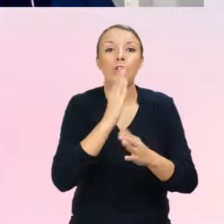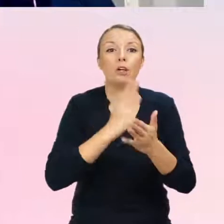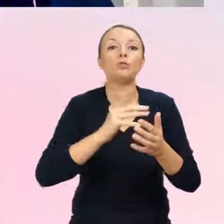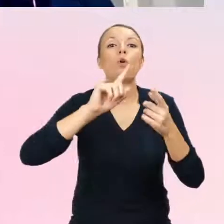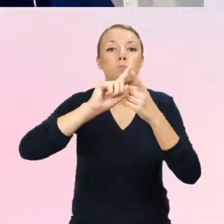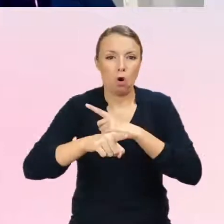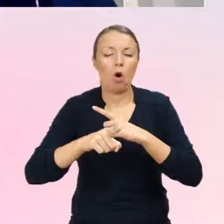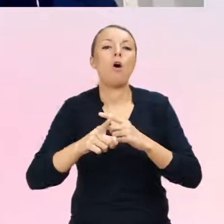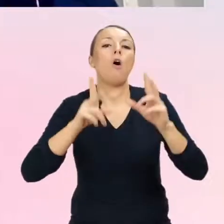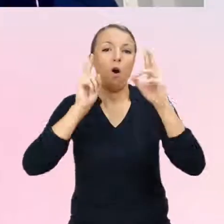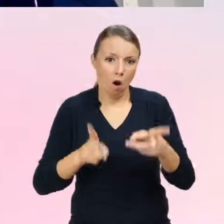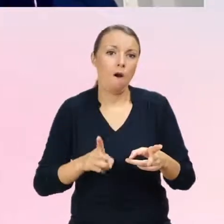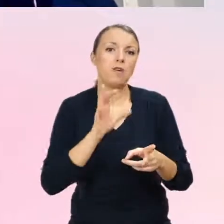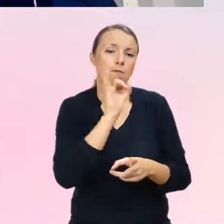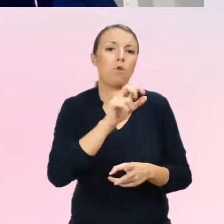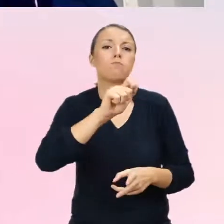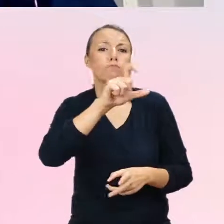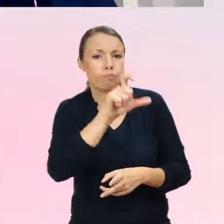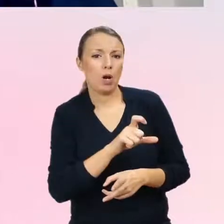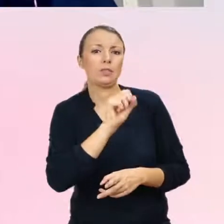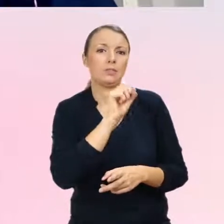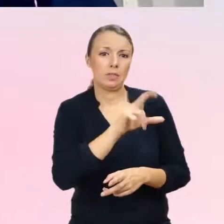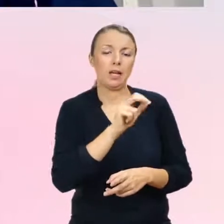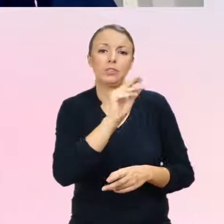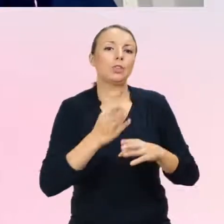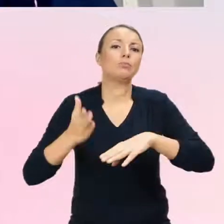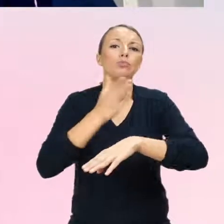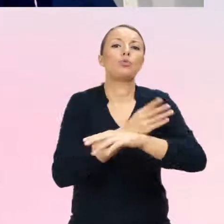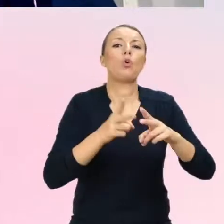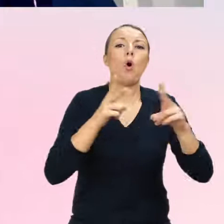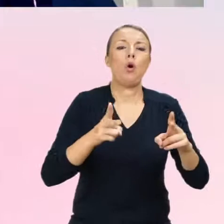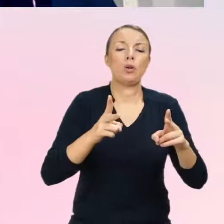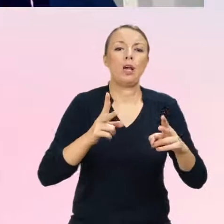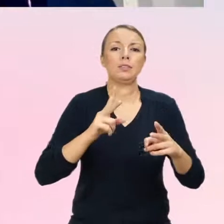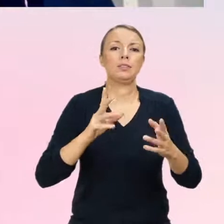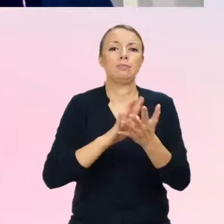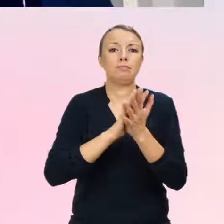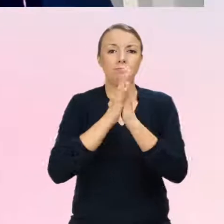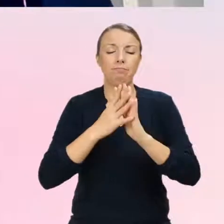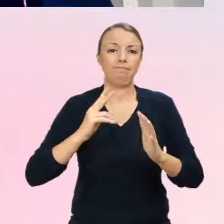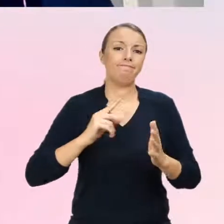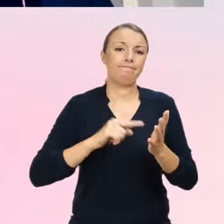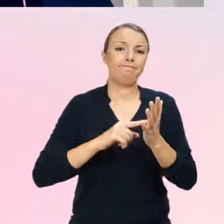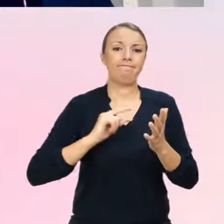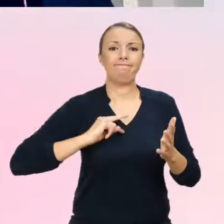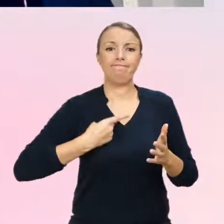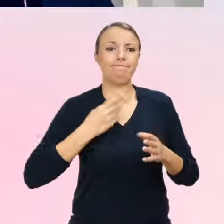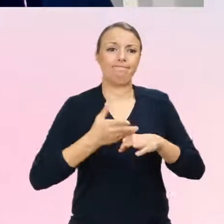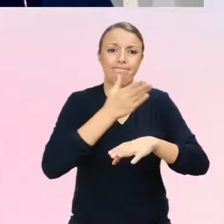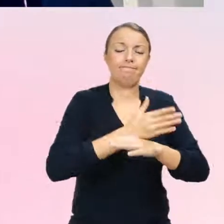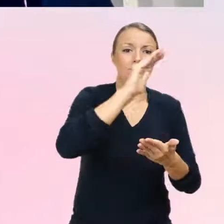okresu sprzed tranzycji. Z tym, że co jest jeszcze tutaj ważne? To jest populacja, u której